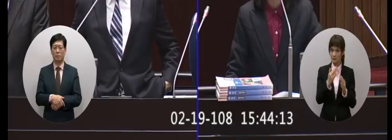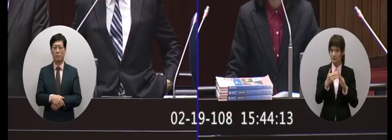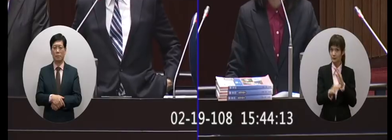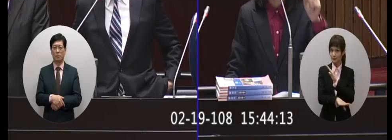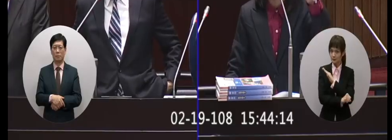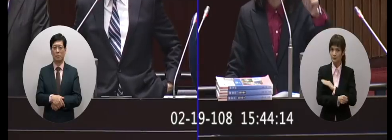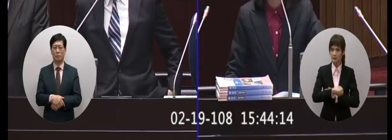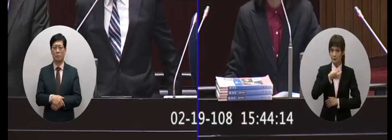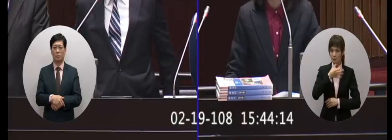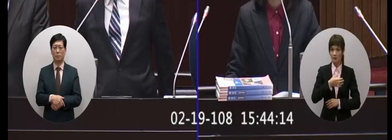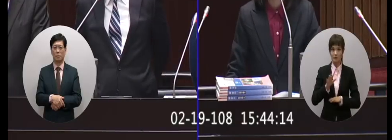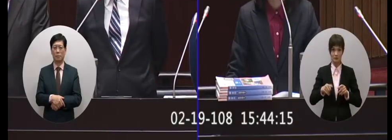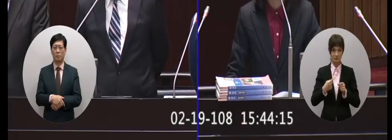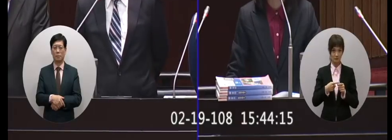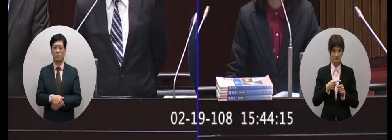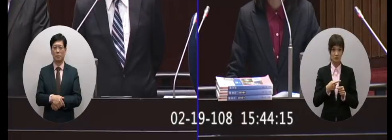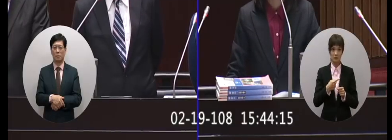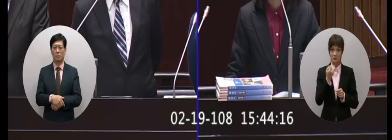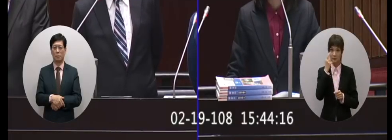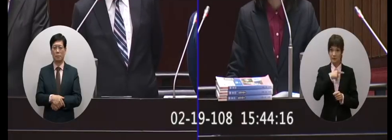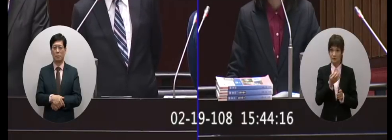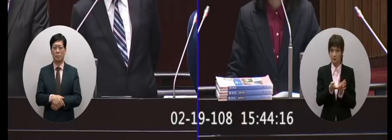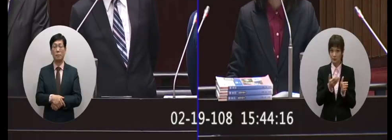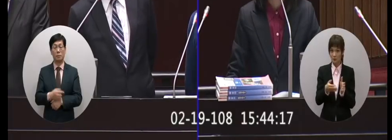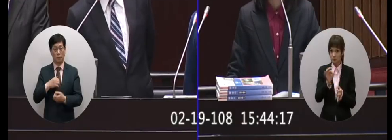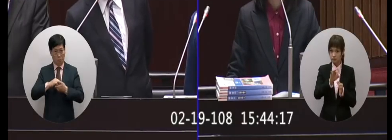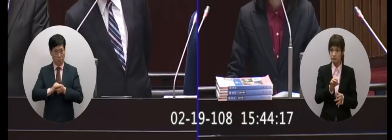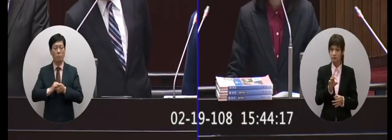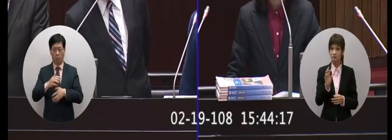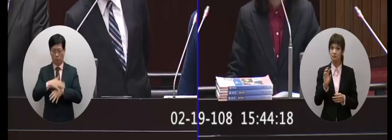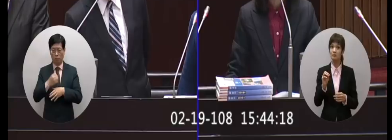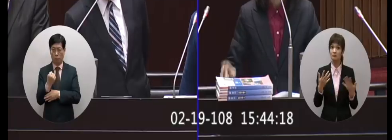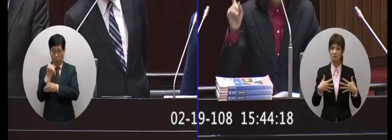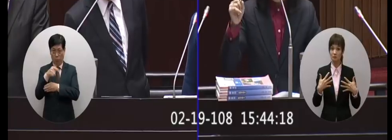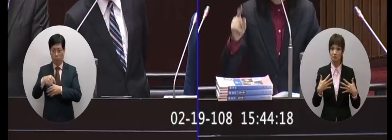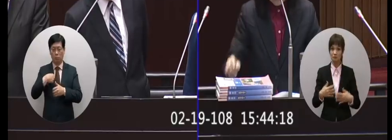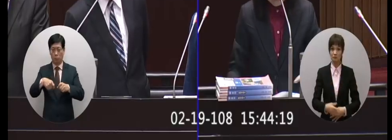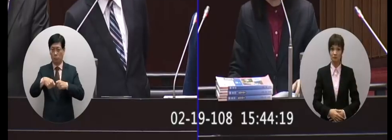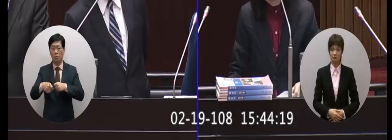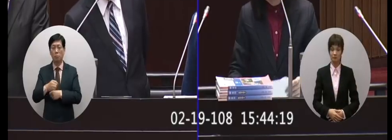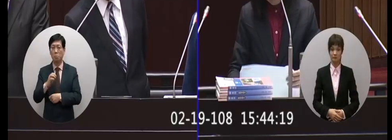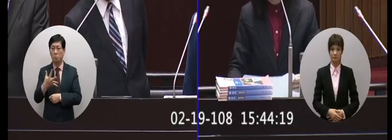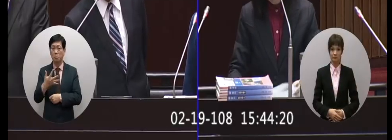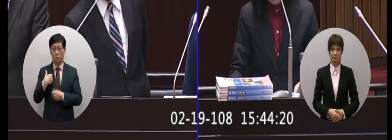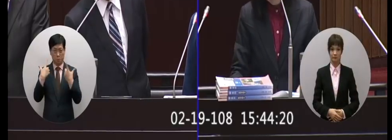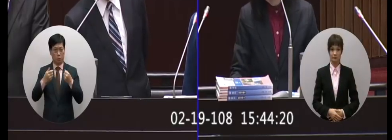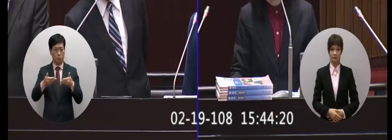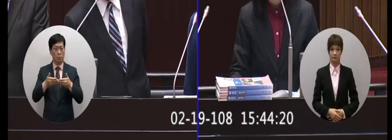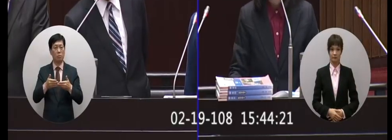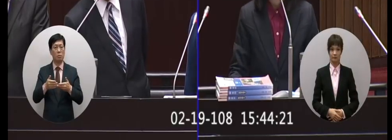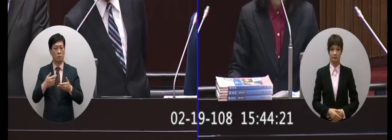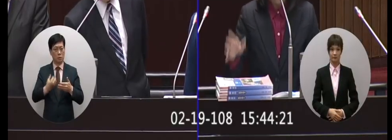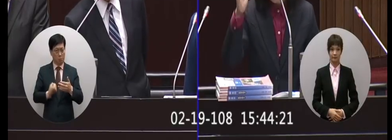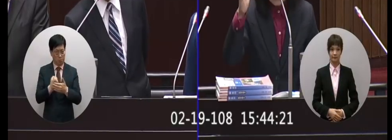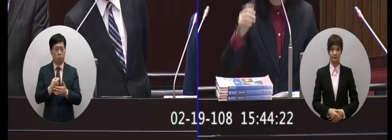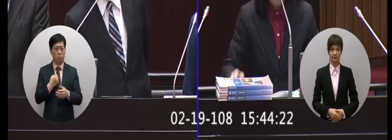今年我就要看到要追加預算有沒有問題我們一定會支持這個政策因為這個是很重要有